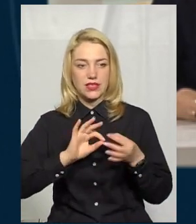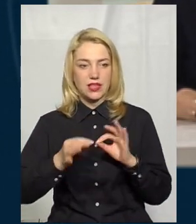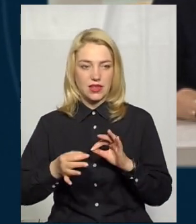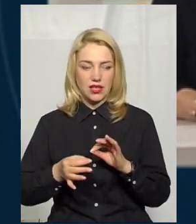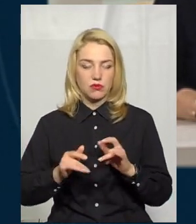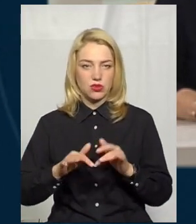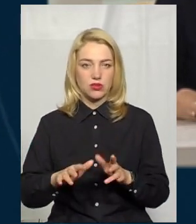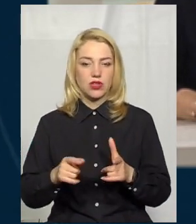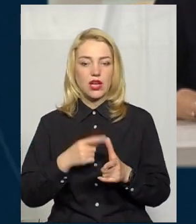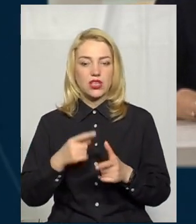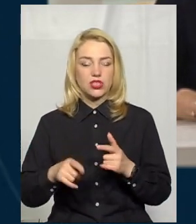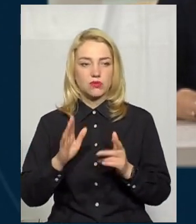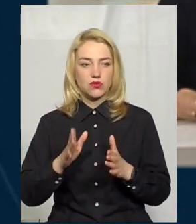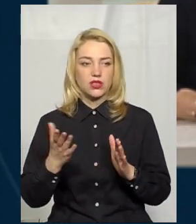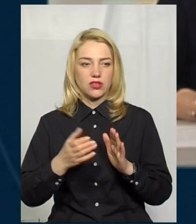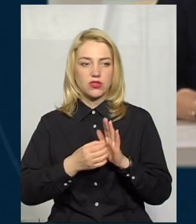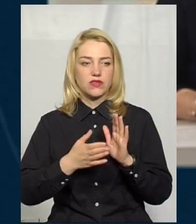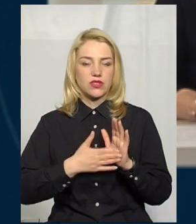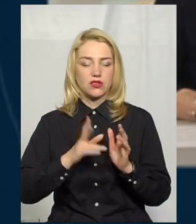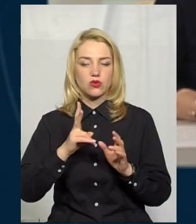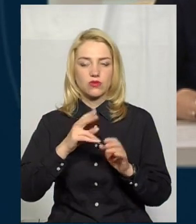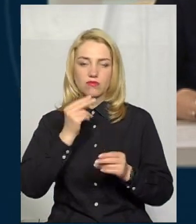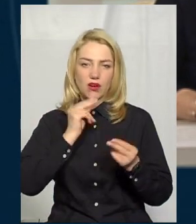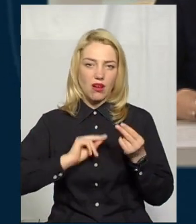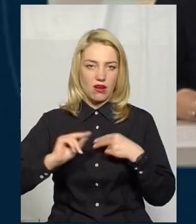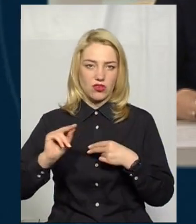процедура А чи будете якось відзначати кращих?